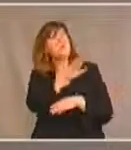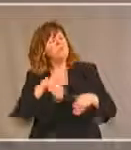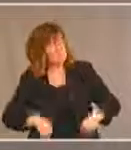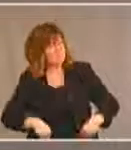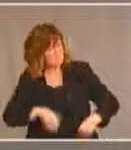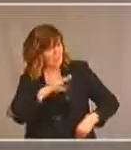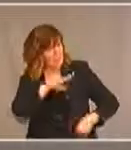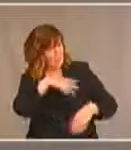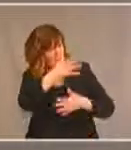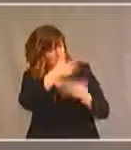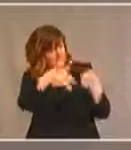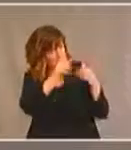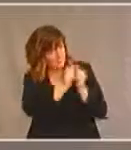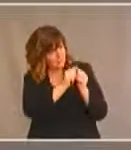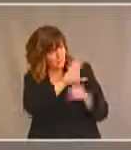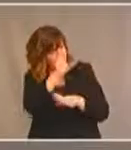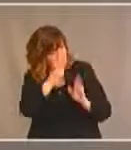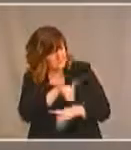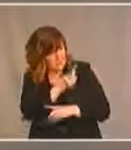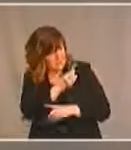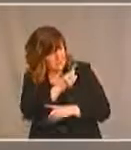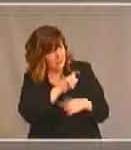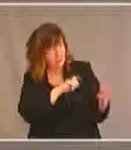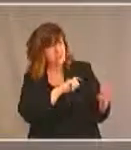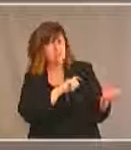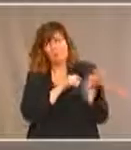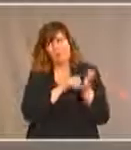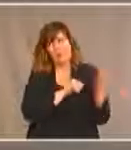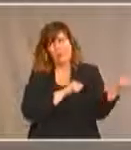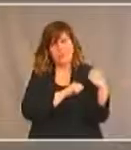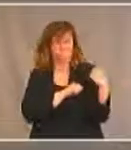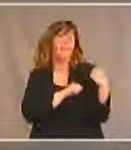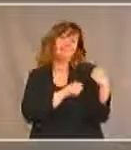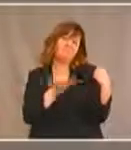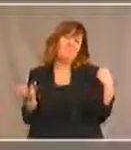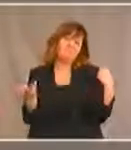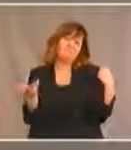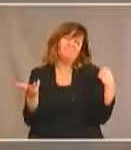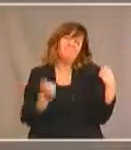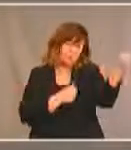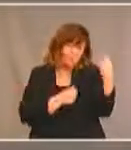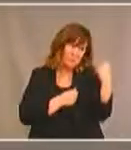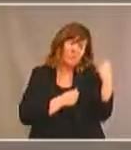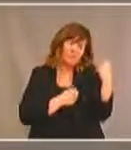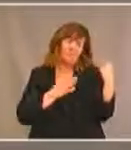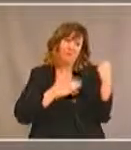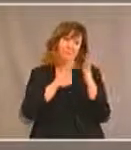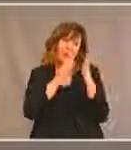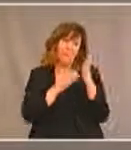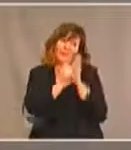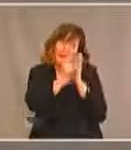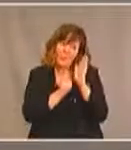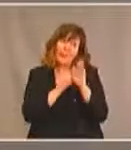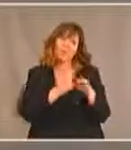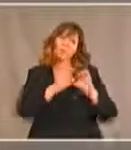interactions avec les Canadiens? La réponse est souvent oui. alors je dis mon texte de loi aura des